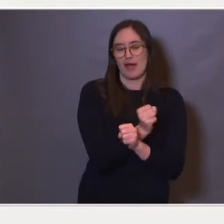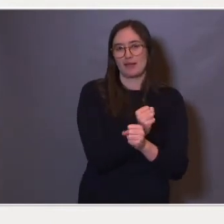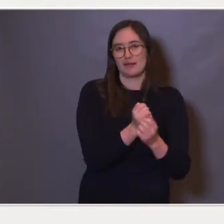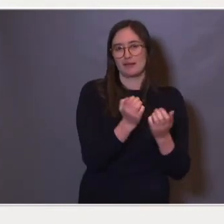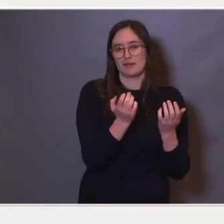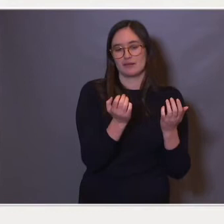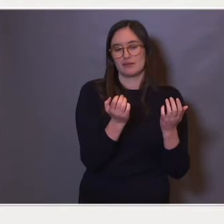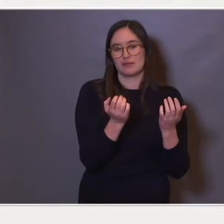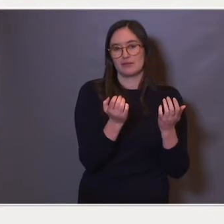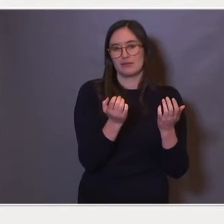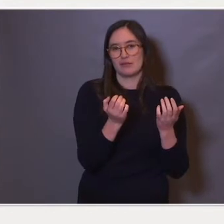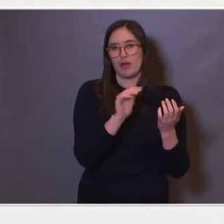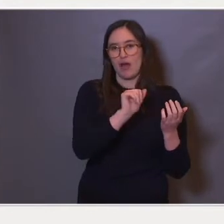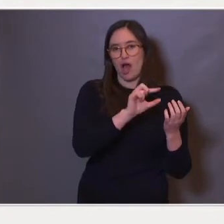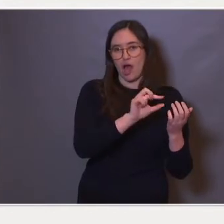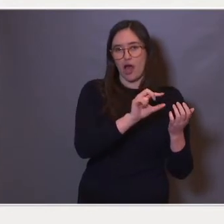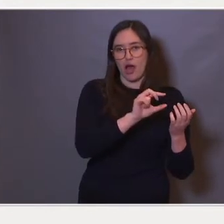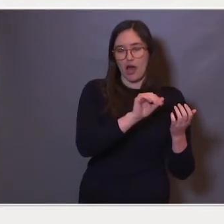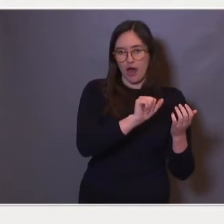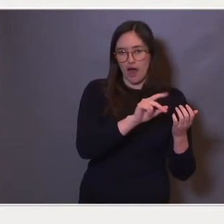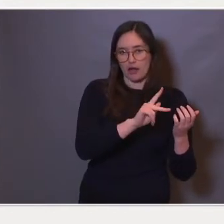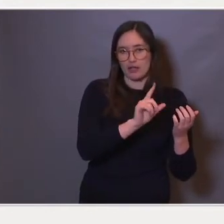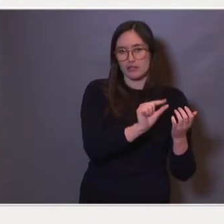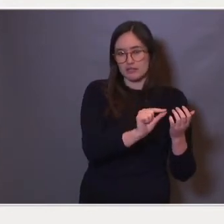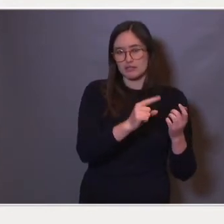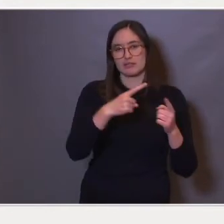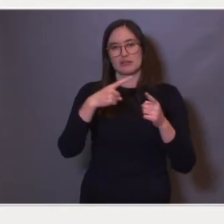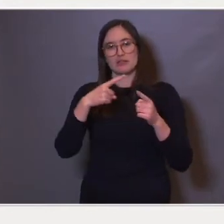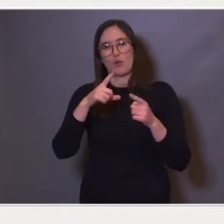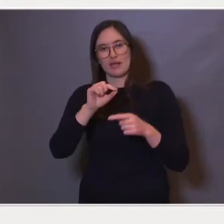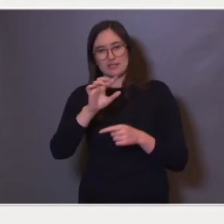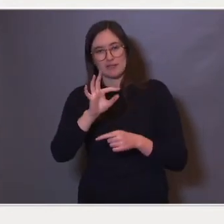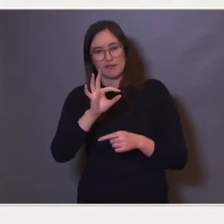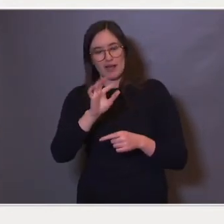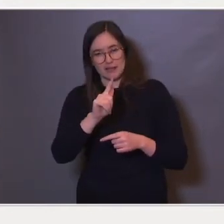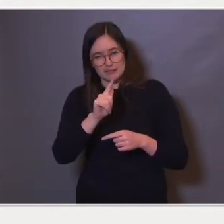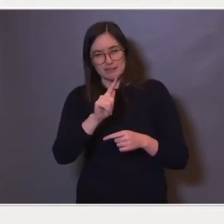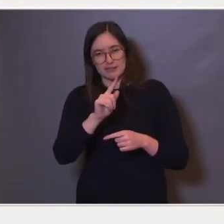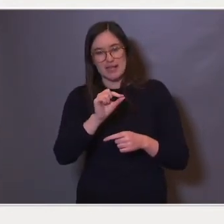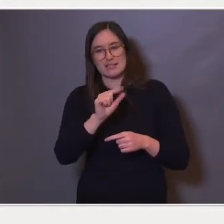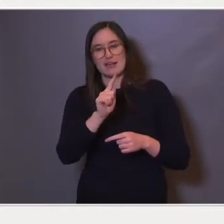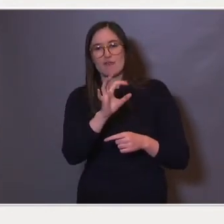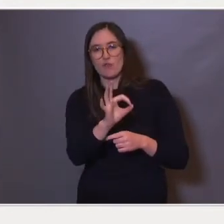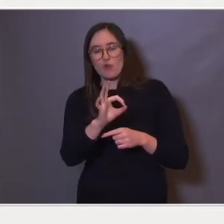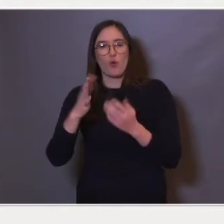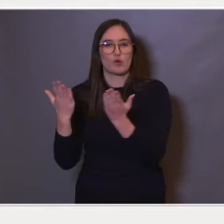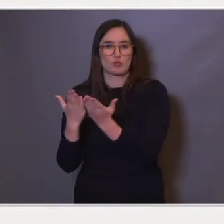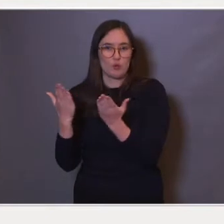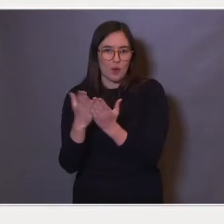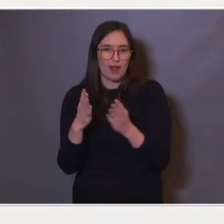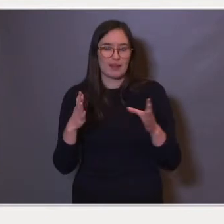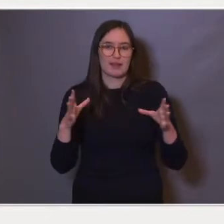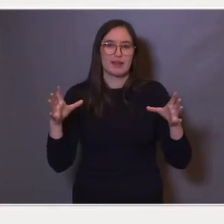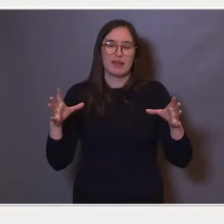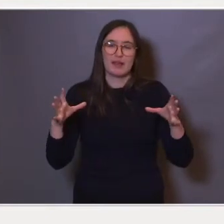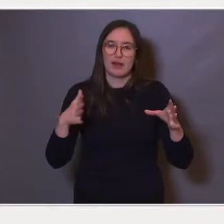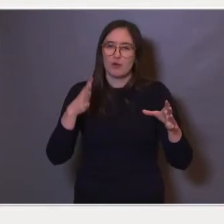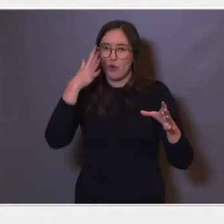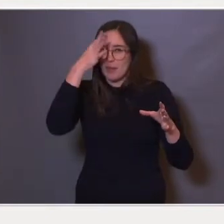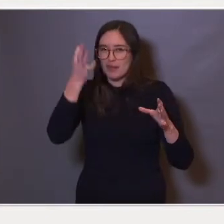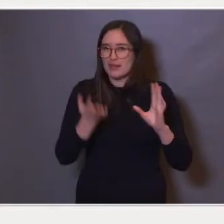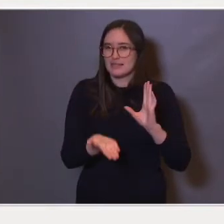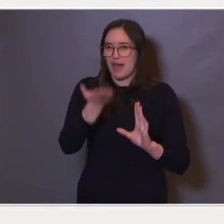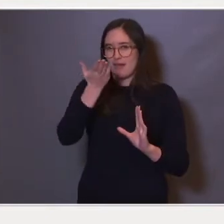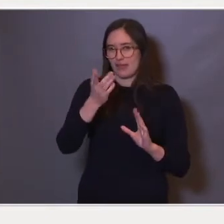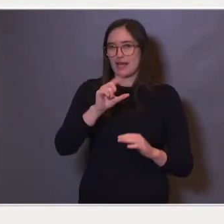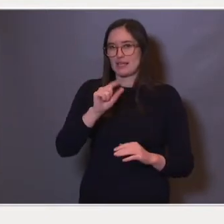og Aks, og skolen på den andre siden, og kompetanseheving i SFO.